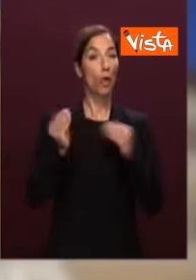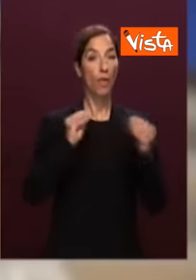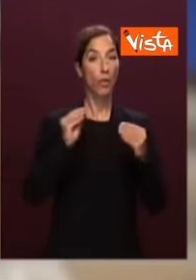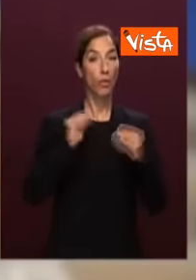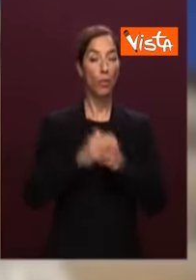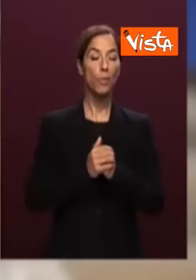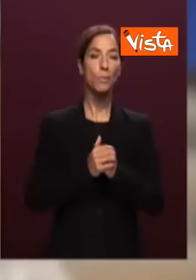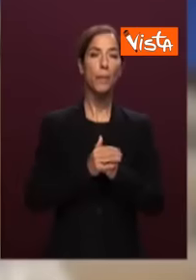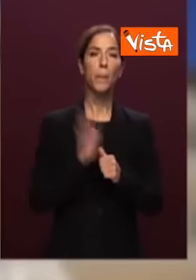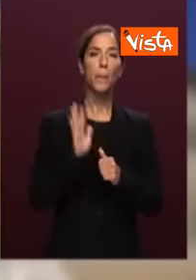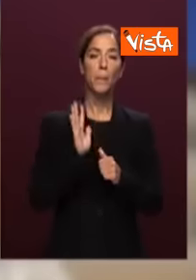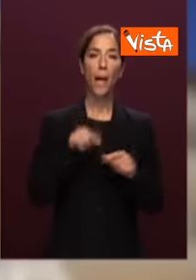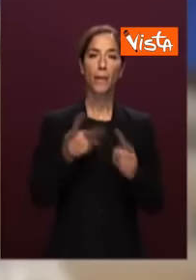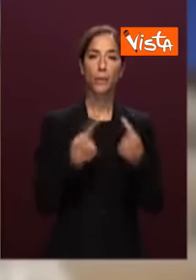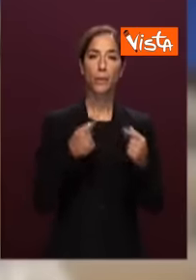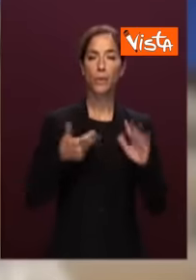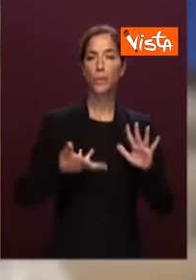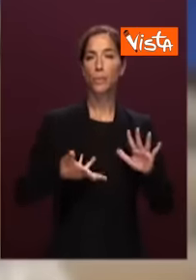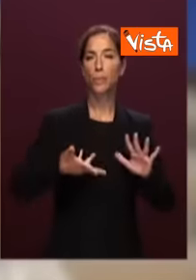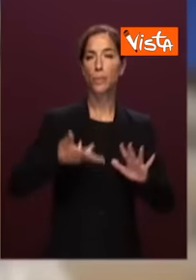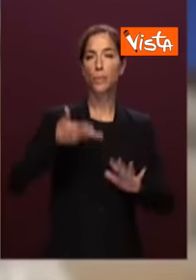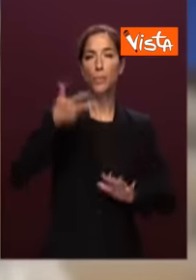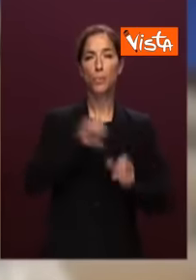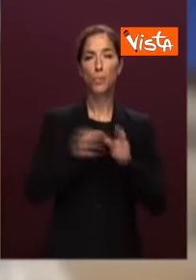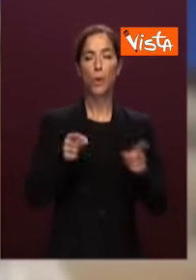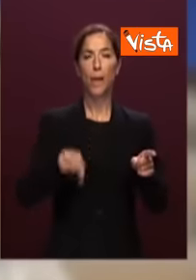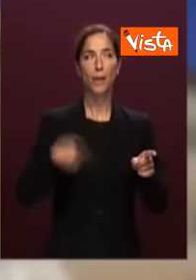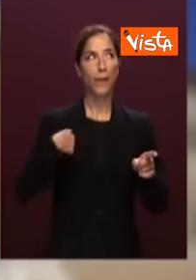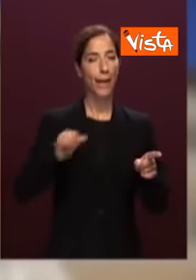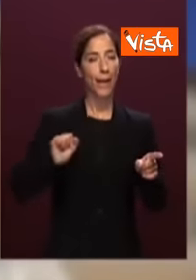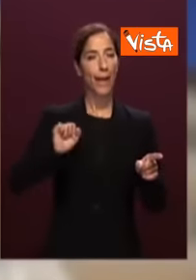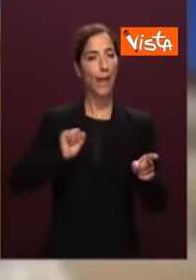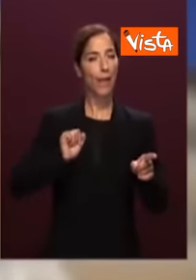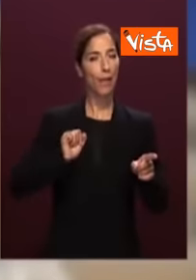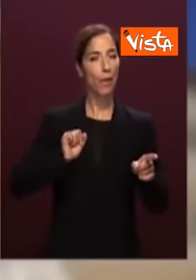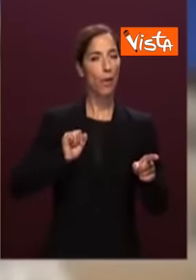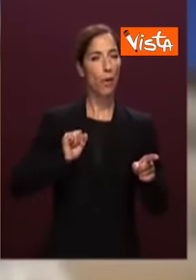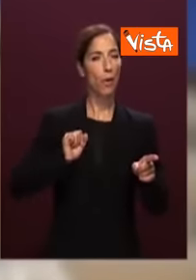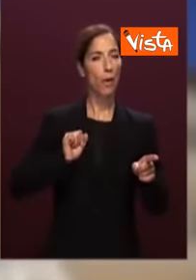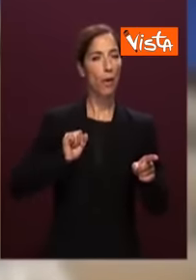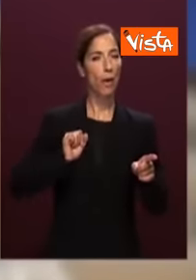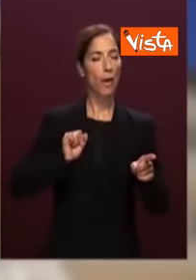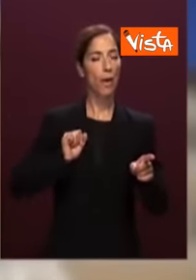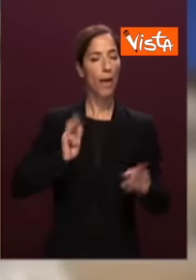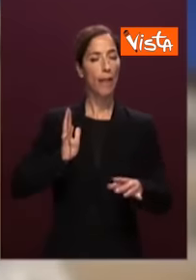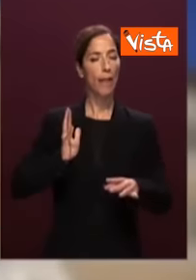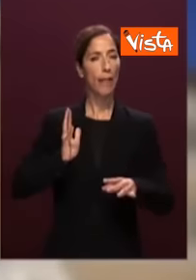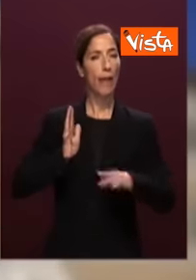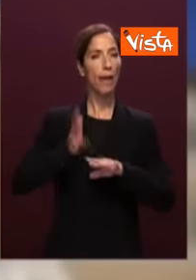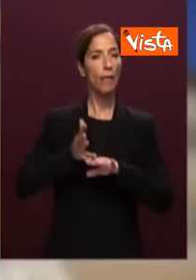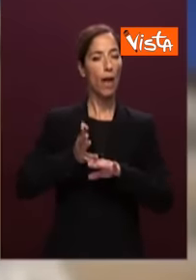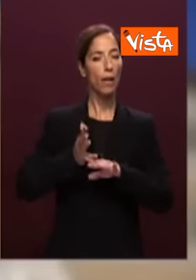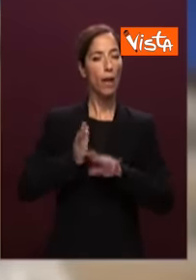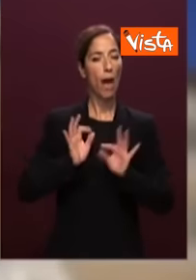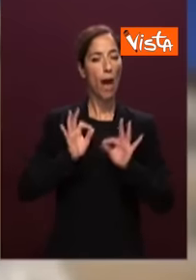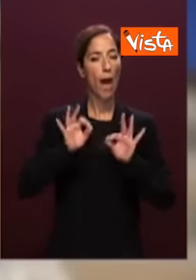Eppure la solennità è tale che credo di non essere mai riuscita a intervenire senza che in me ci fosse